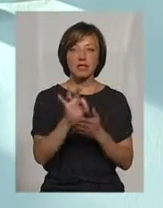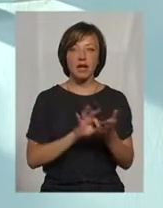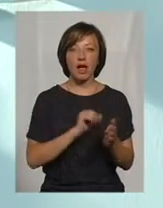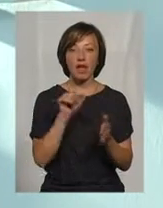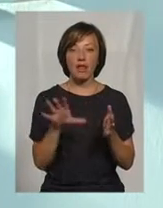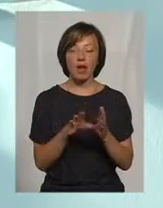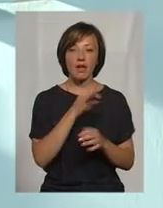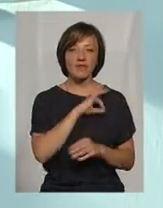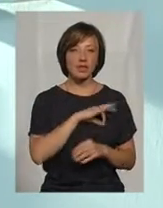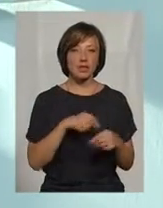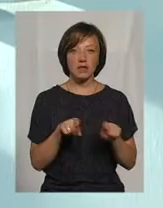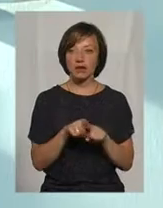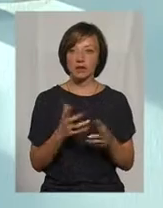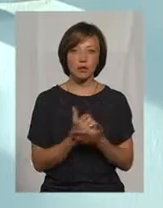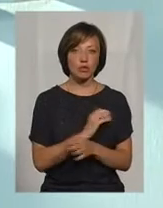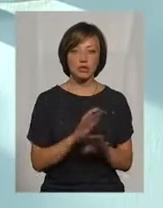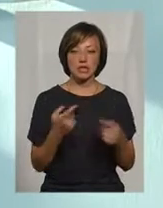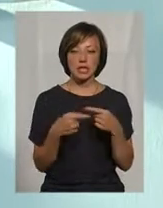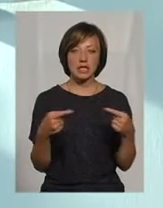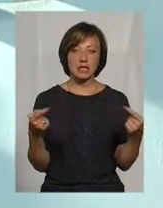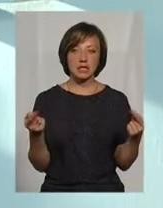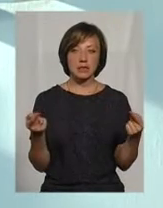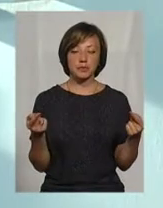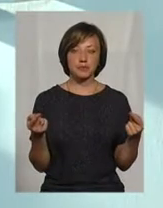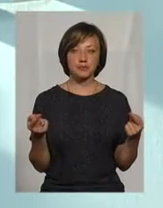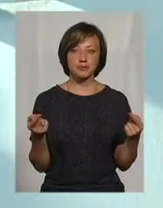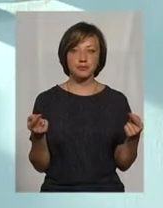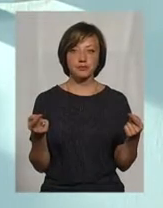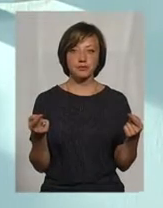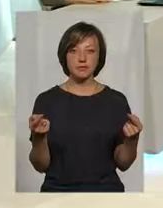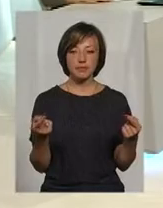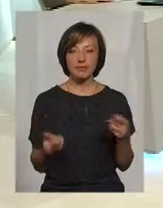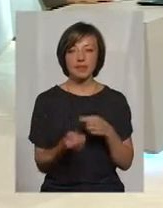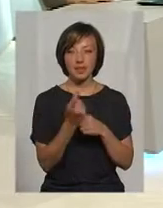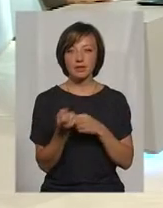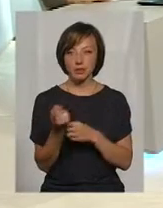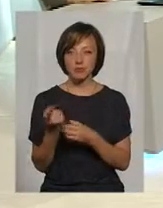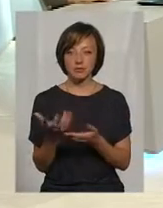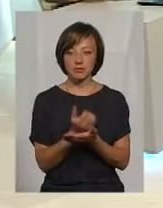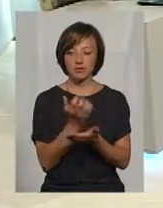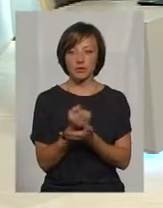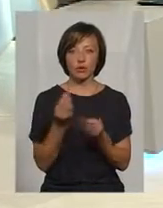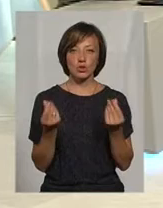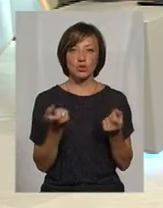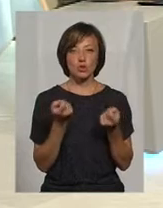енергоспективність, теж не відбувається, тому що це різні по різних каналах іде. Різні призначення. Тобто насправд. Тобто трошки йде абсурдна